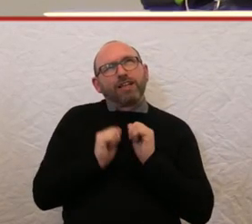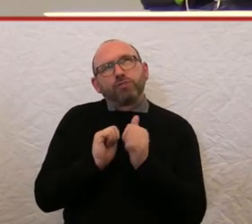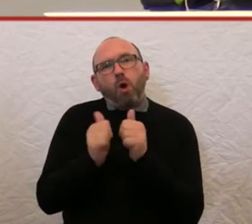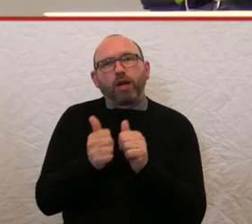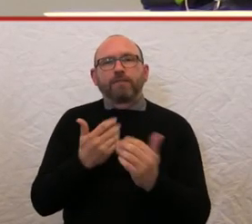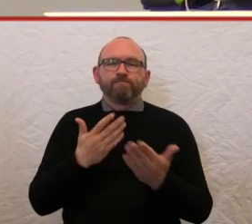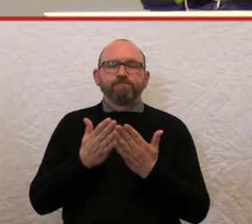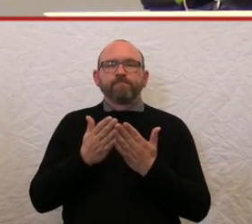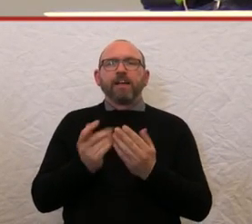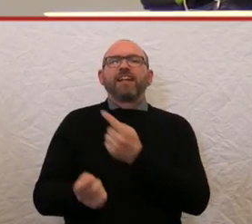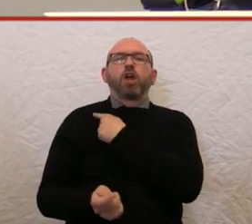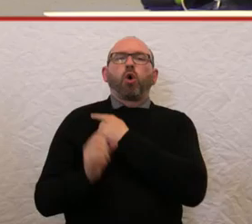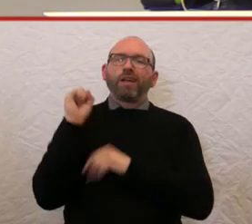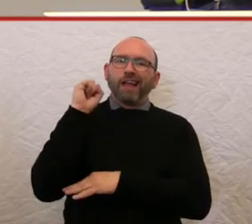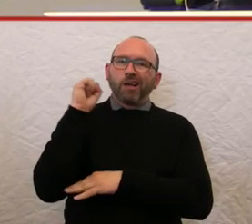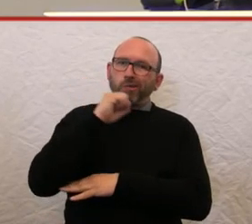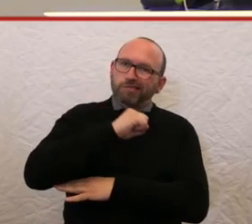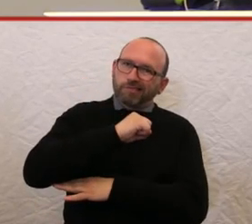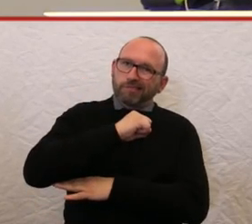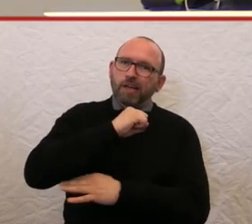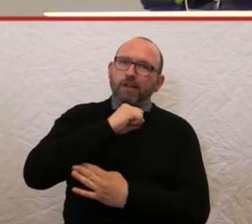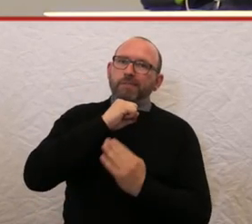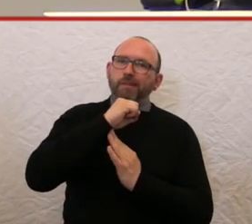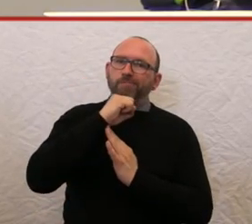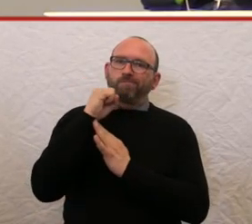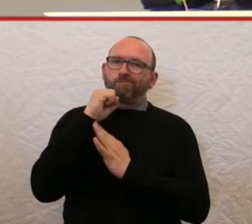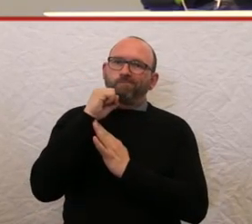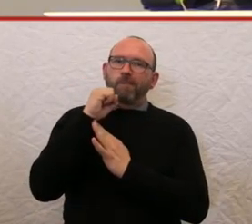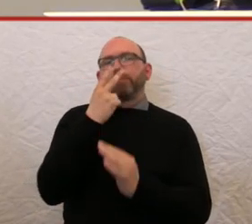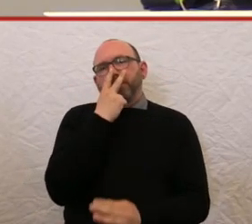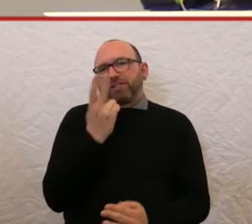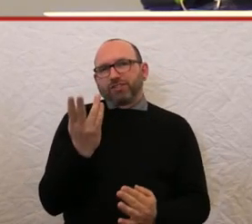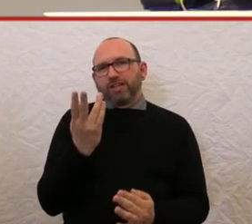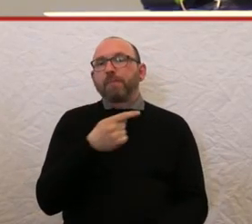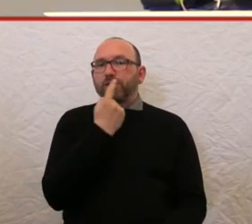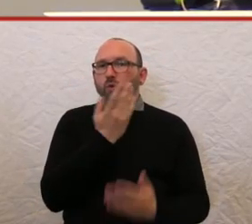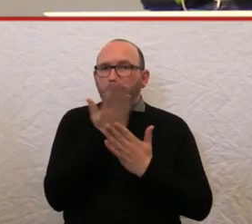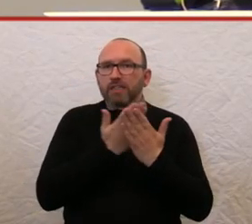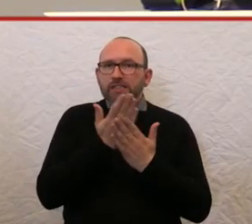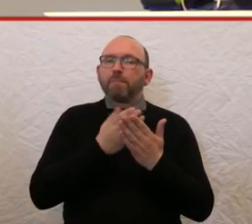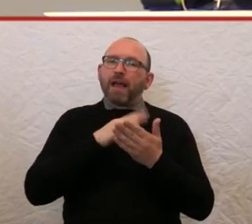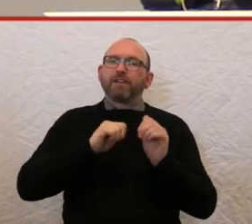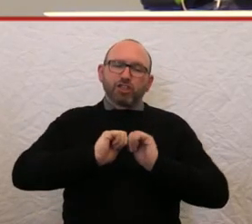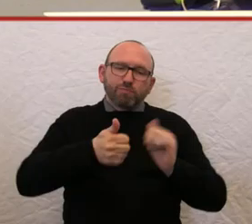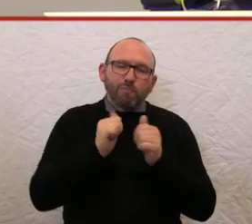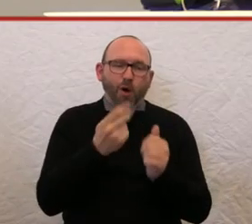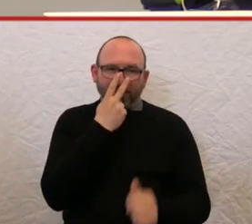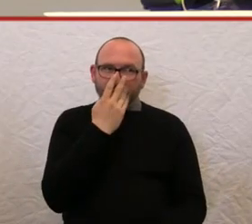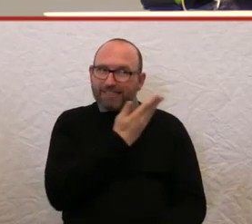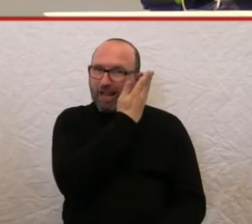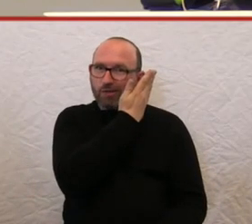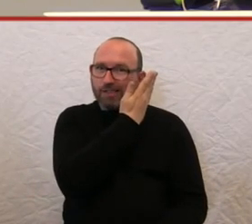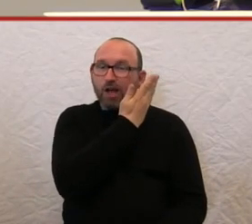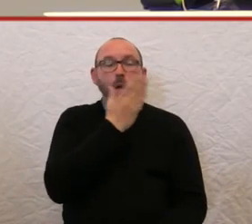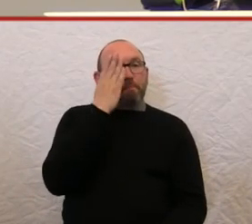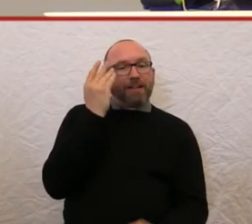Rückenneigung etwas weniger stark macht, aber ansonsten scheint eher sportlich zu sein der Typ oder die